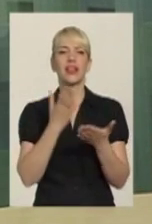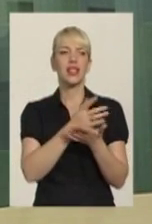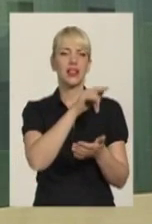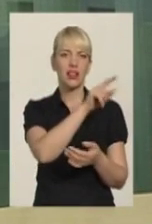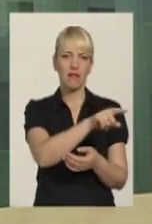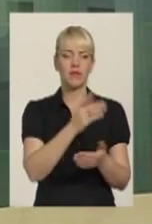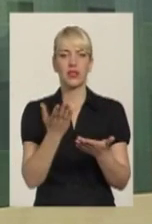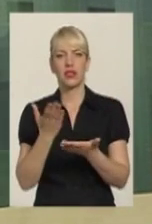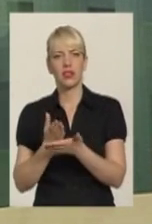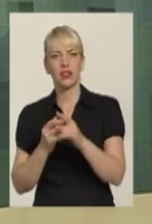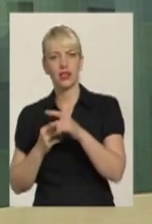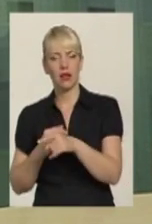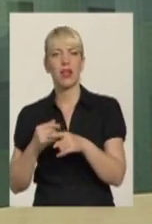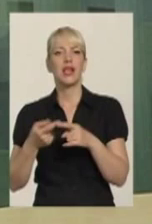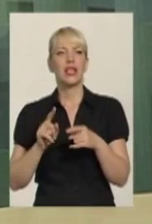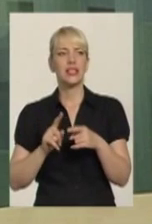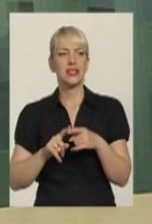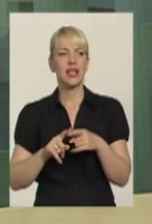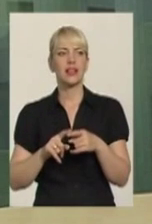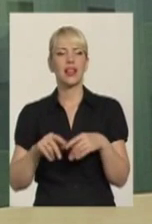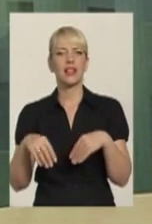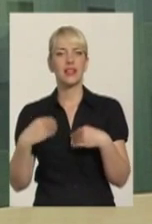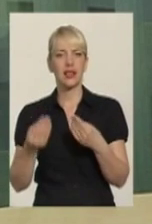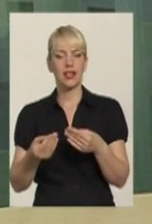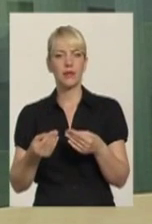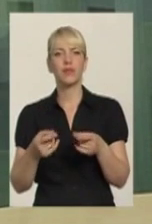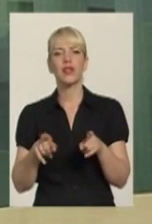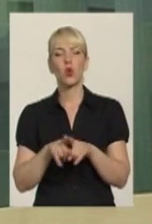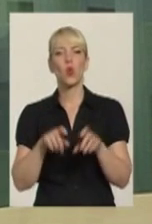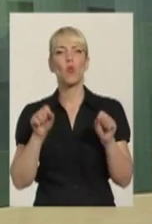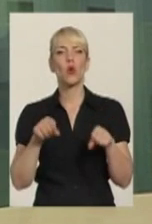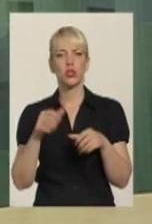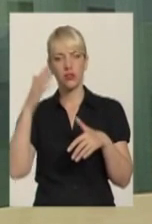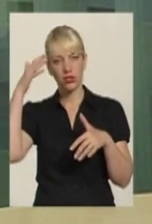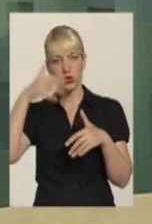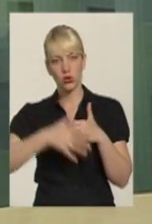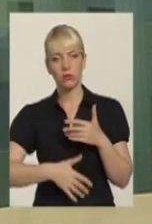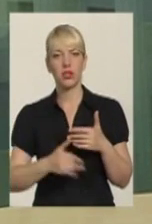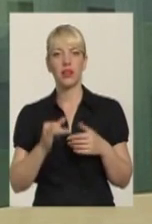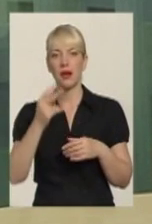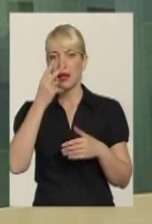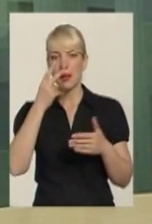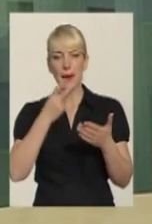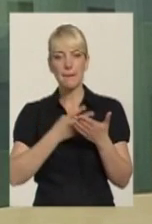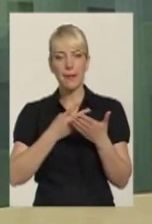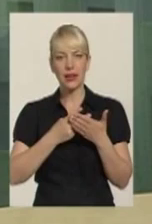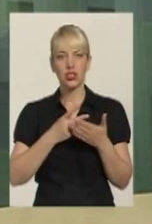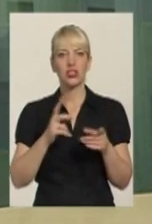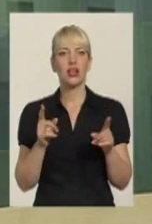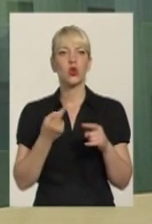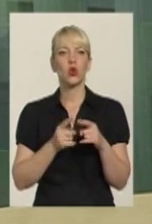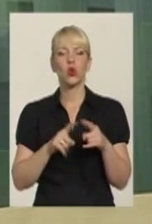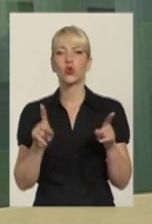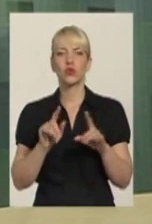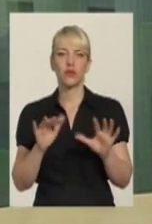громаді. І це дає таку, знаєте, можливість розуміння і бачення того, що відбувається